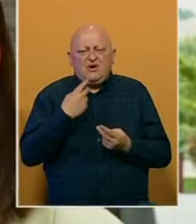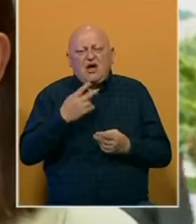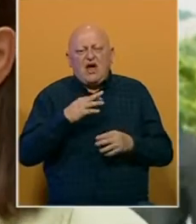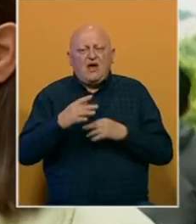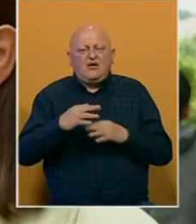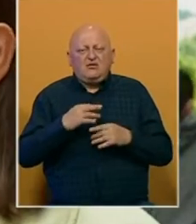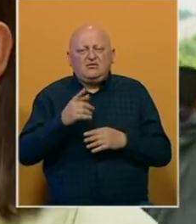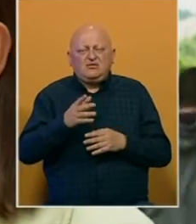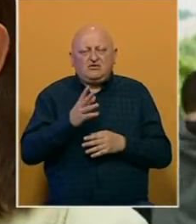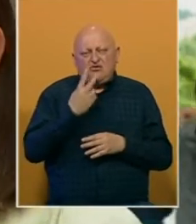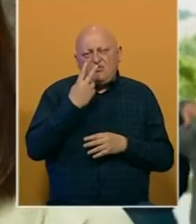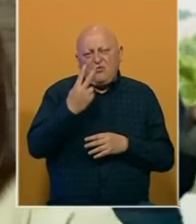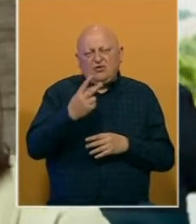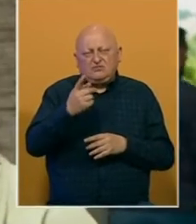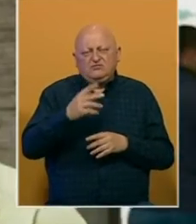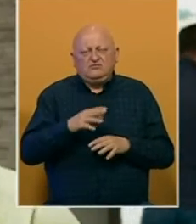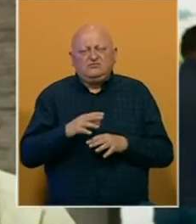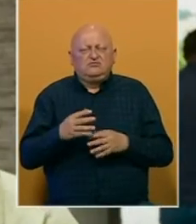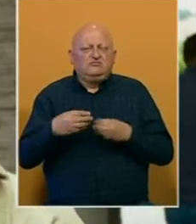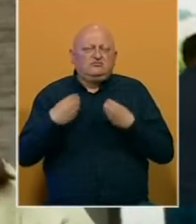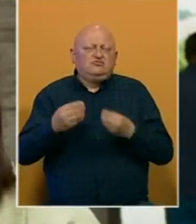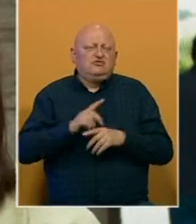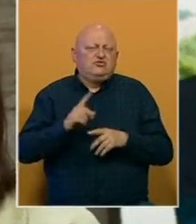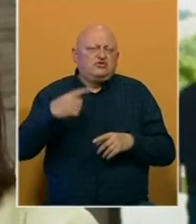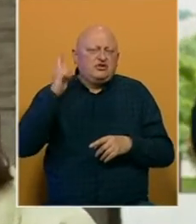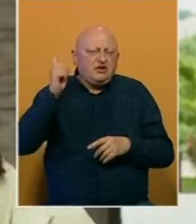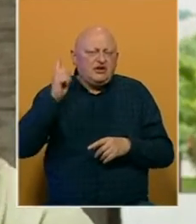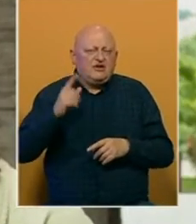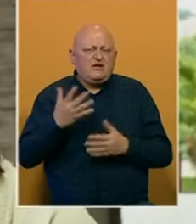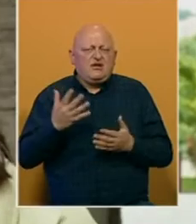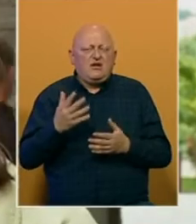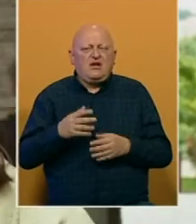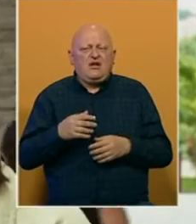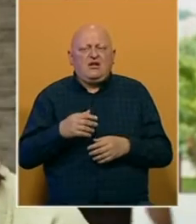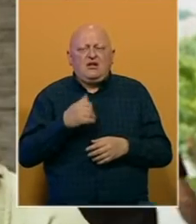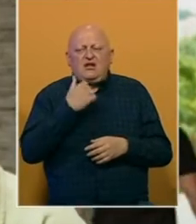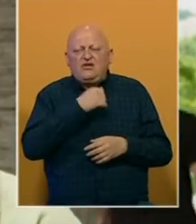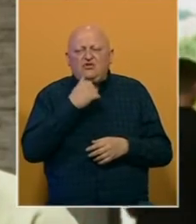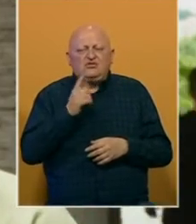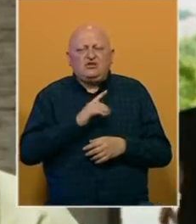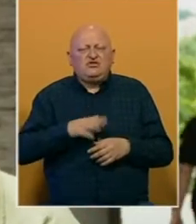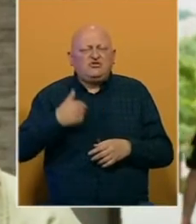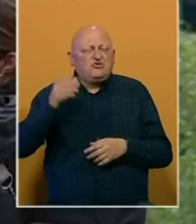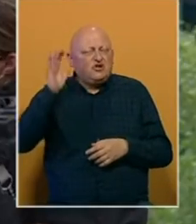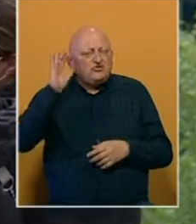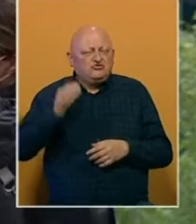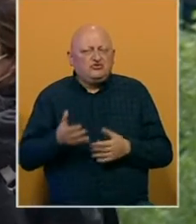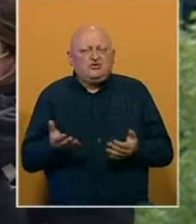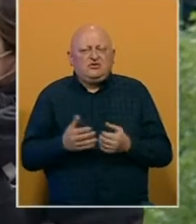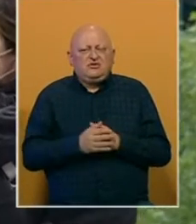razgovarati sa tog aspekta, sa nekog aspekta teorije kritike ili na svaku će vam reći to je dosadno, to niko neće da sluša.